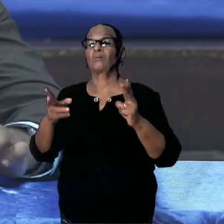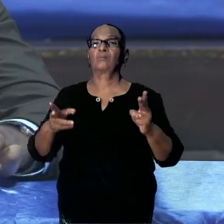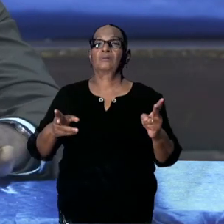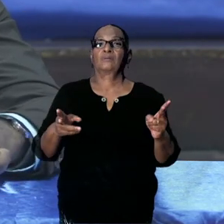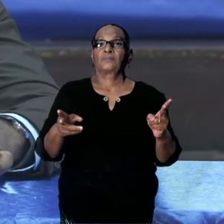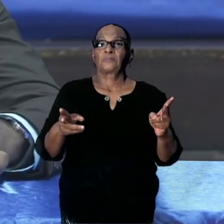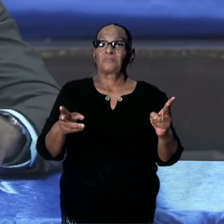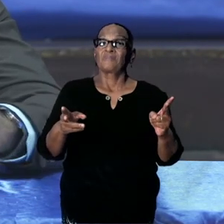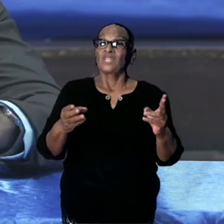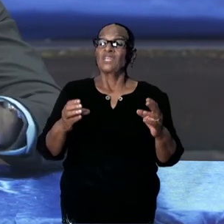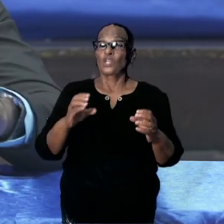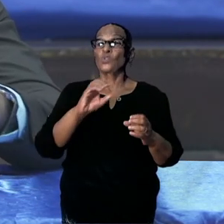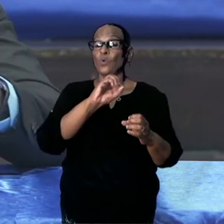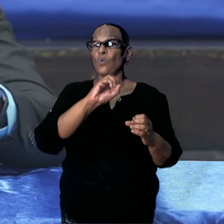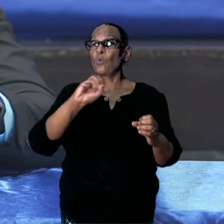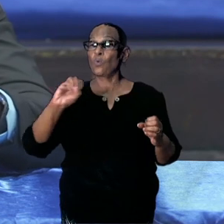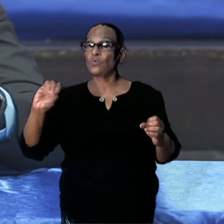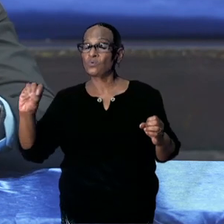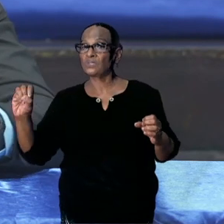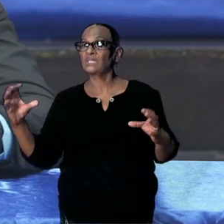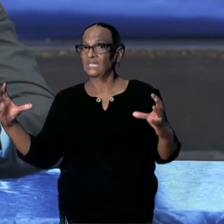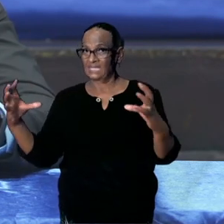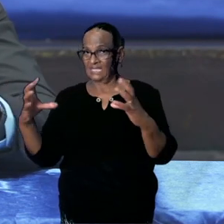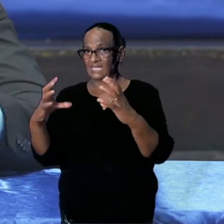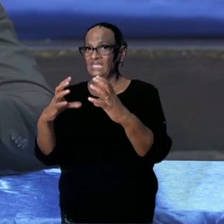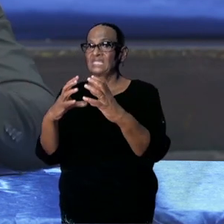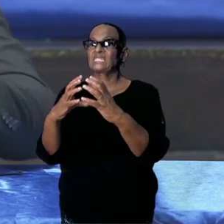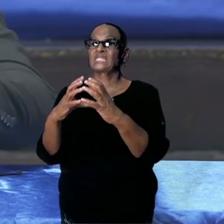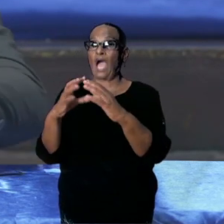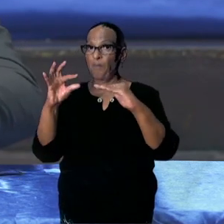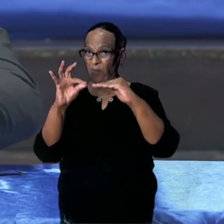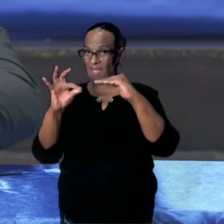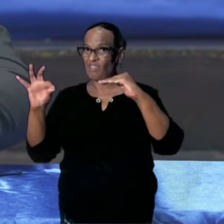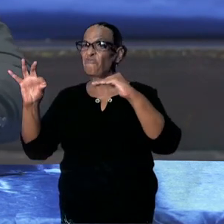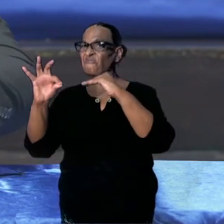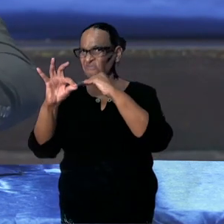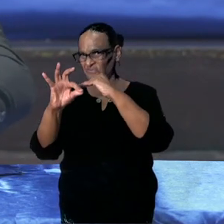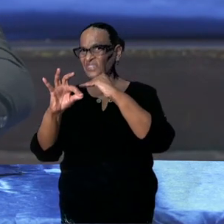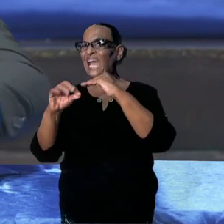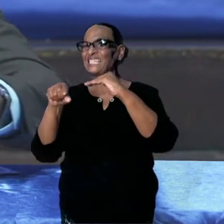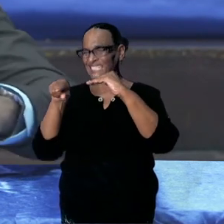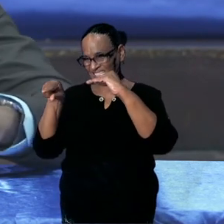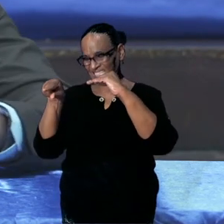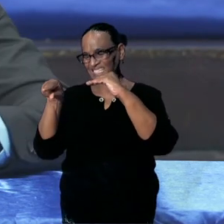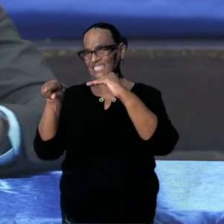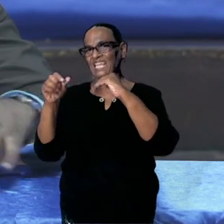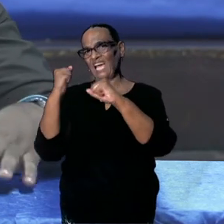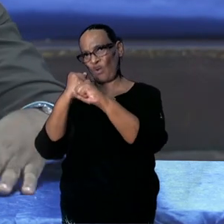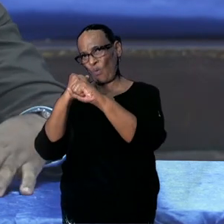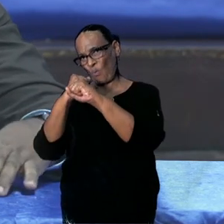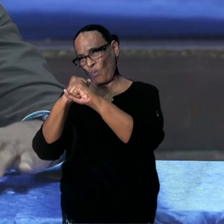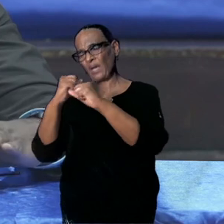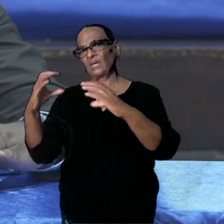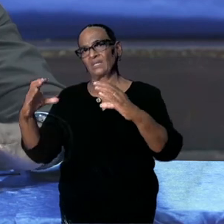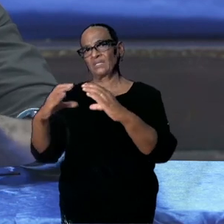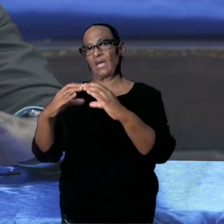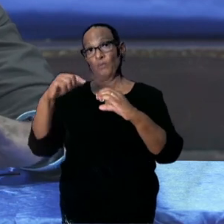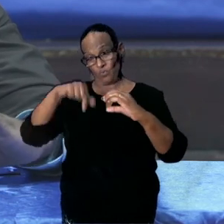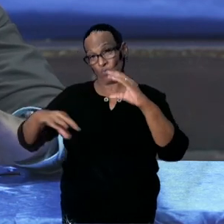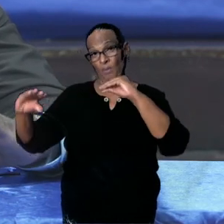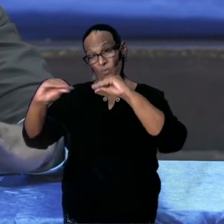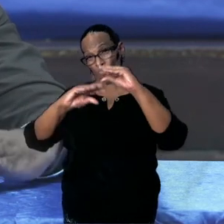in het oosten het samen deden met de Fransen. We hebben besprekingen gevoerd.